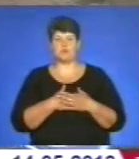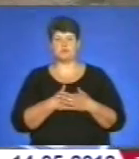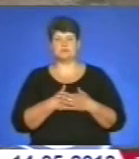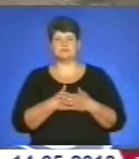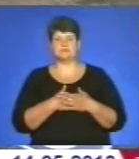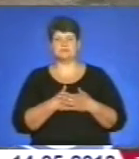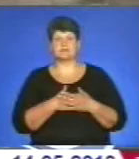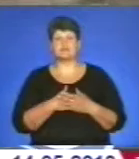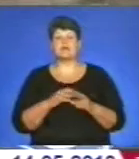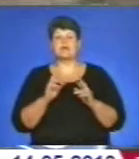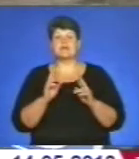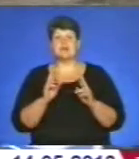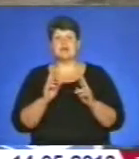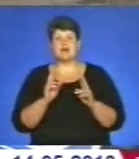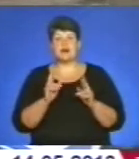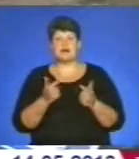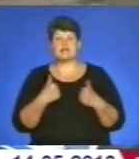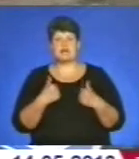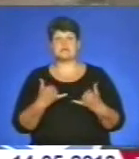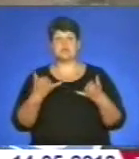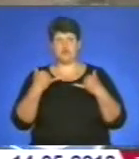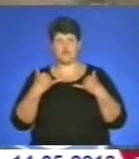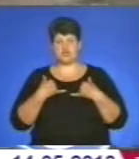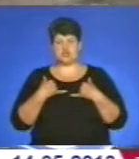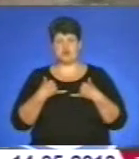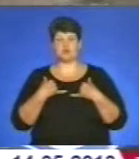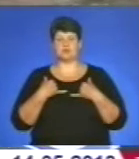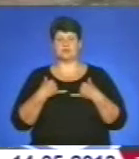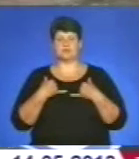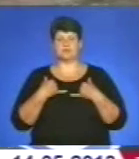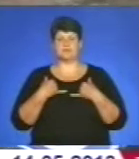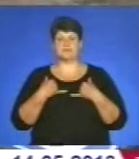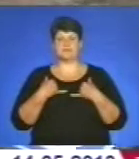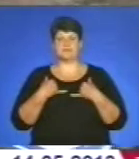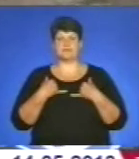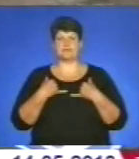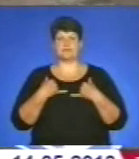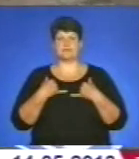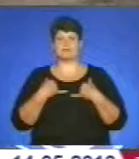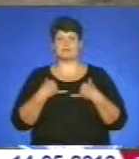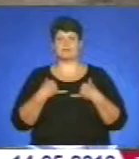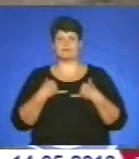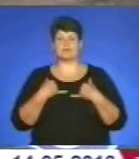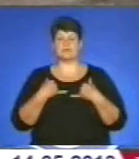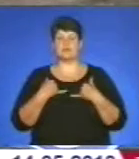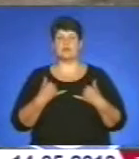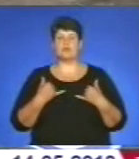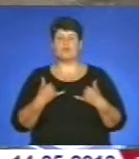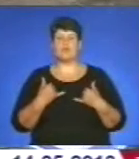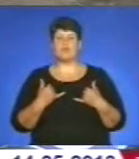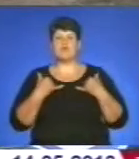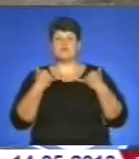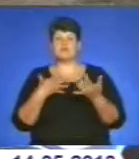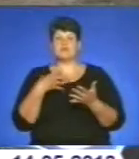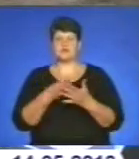Як вони нас поважають, і своєю